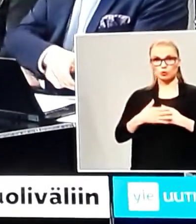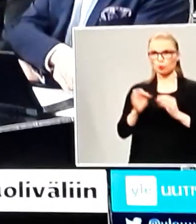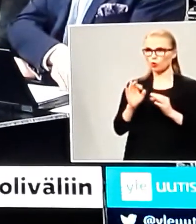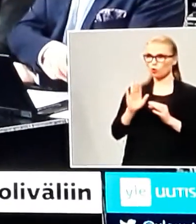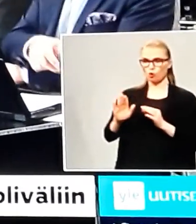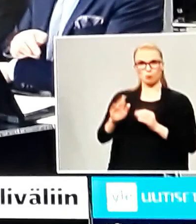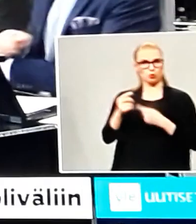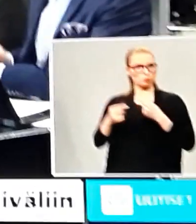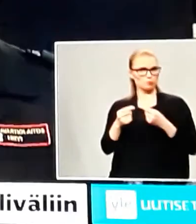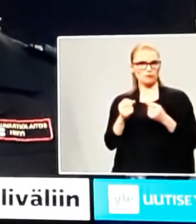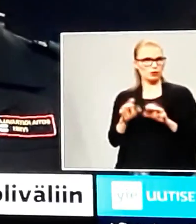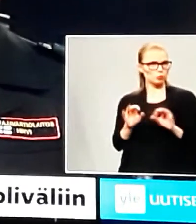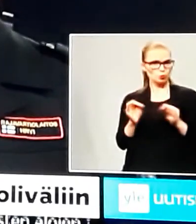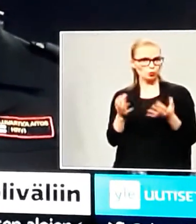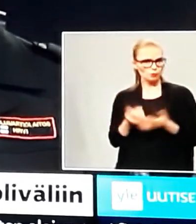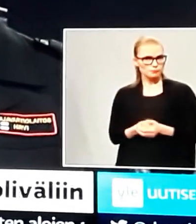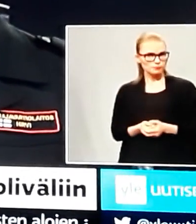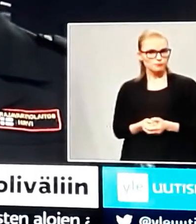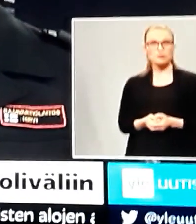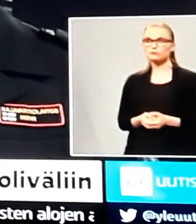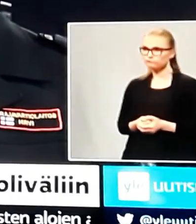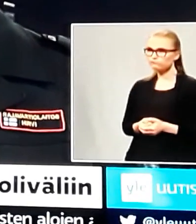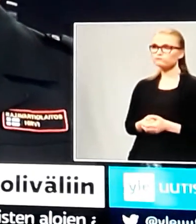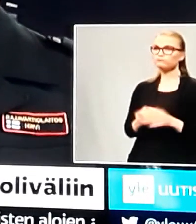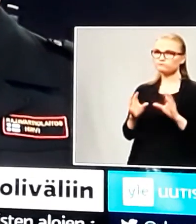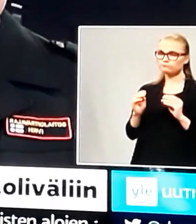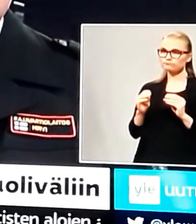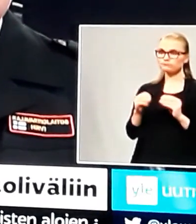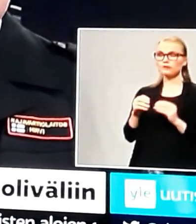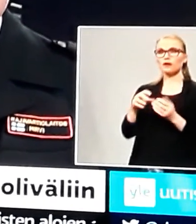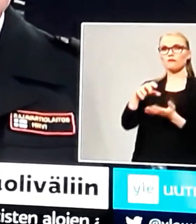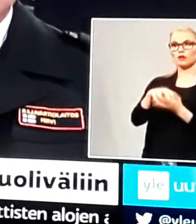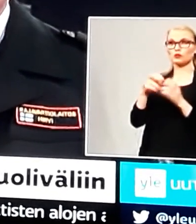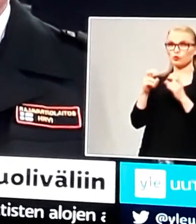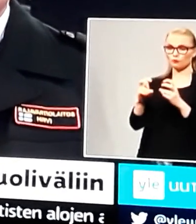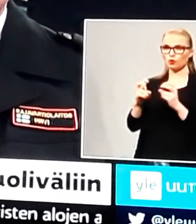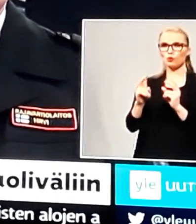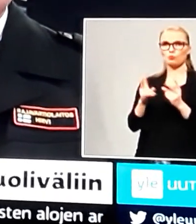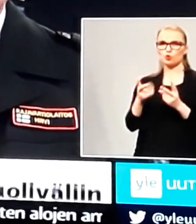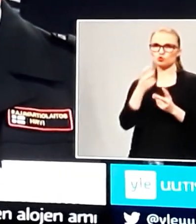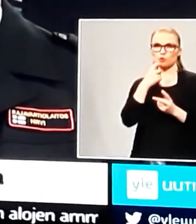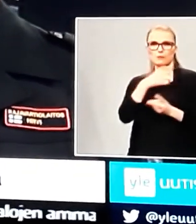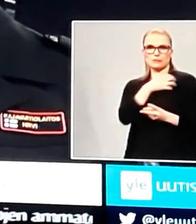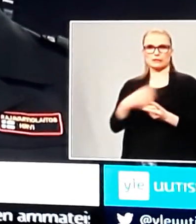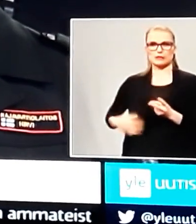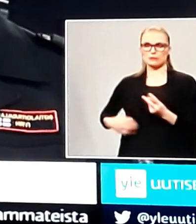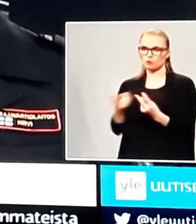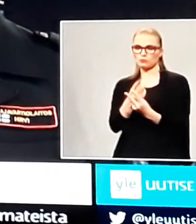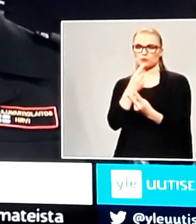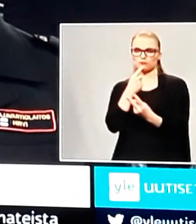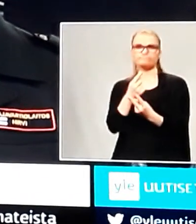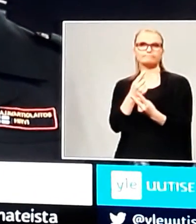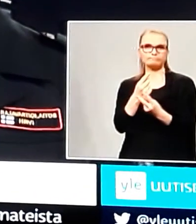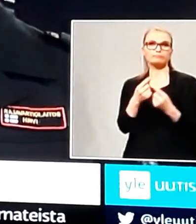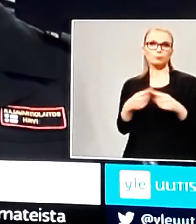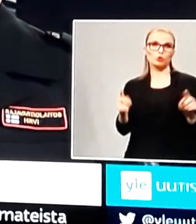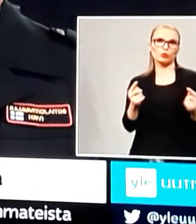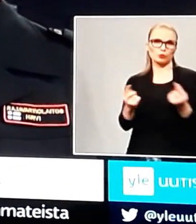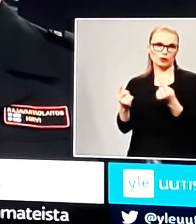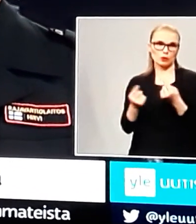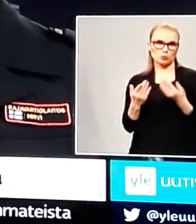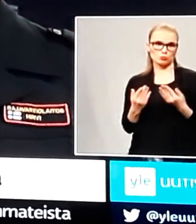Yle Areenassa on tietysti, niin kuin jo valtioneuvosto ja tasavallon presidentti ovat todenneet, niin poikkeustilanne. Toisaalta